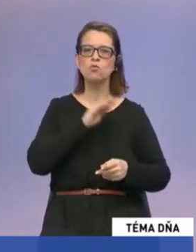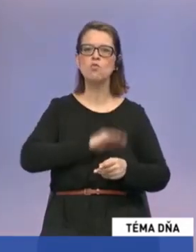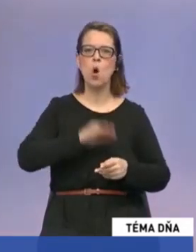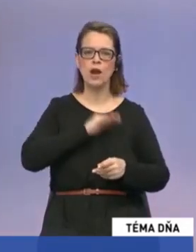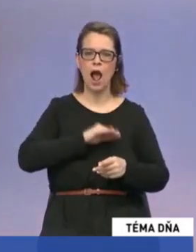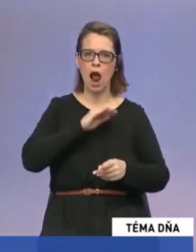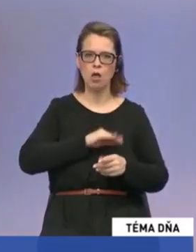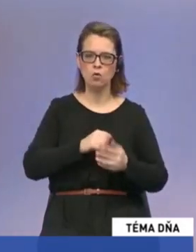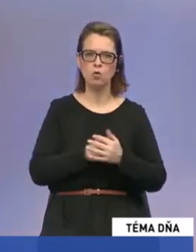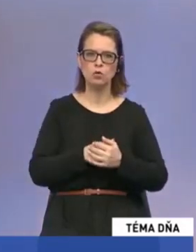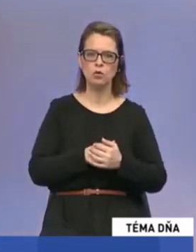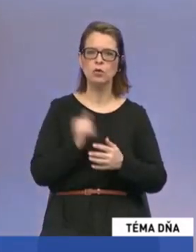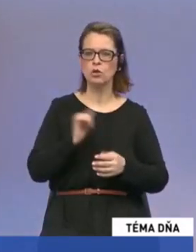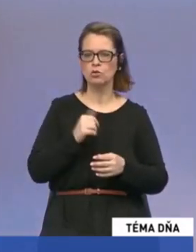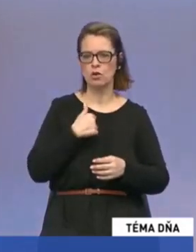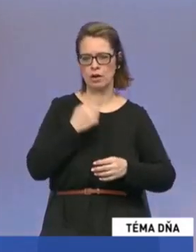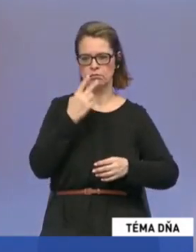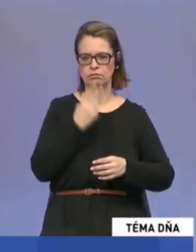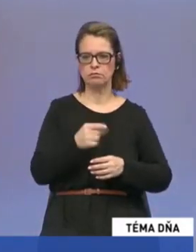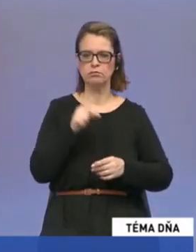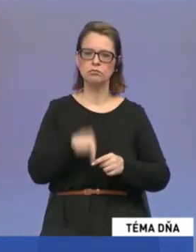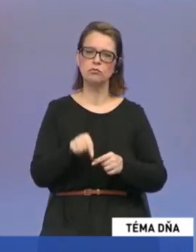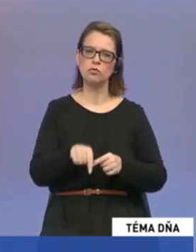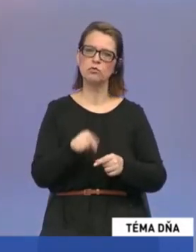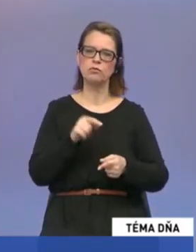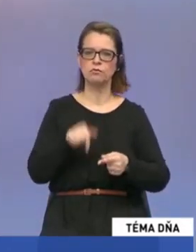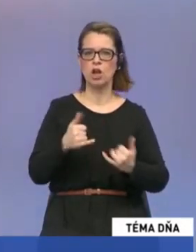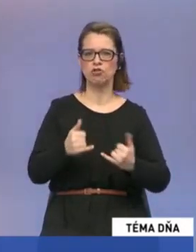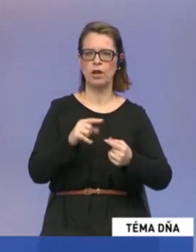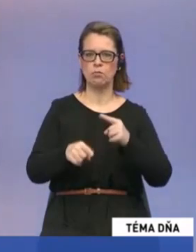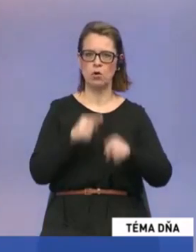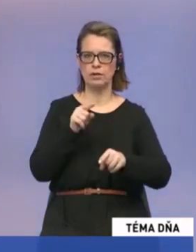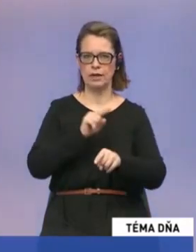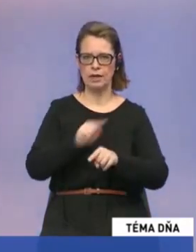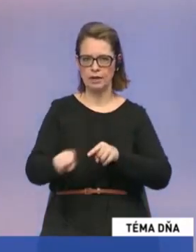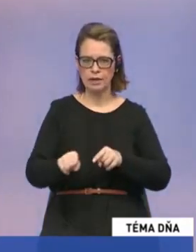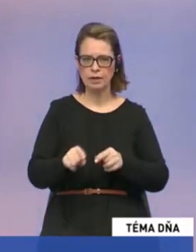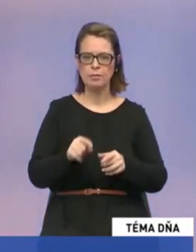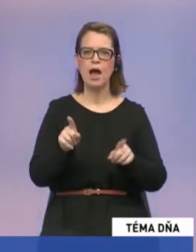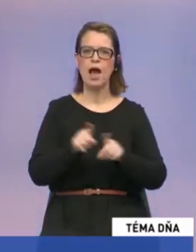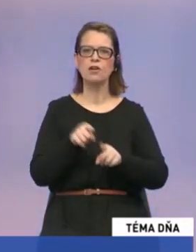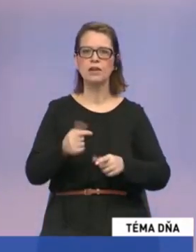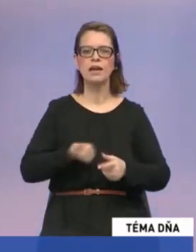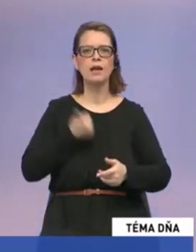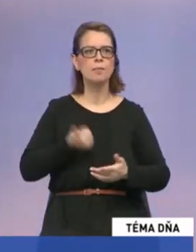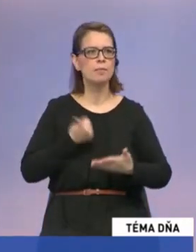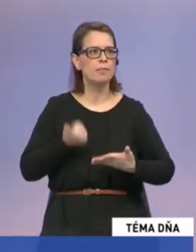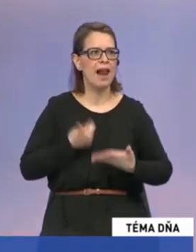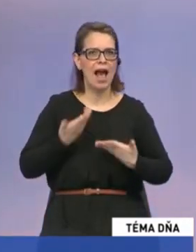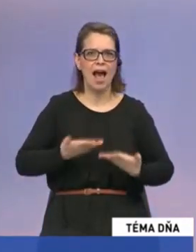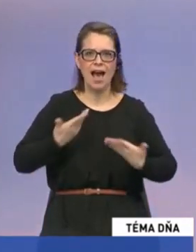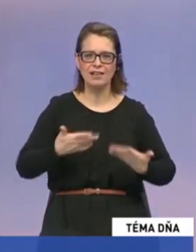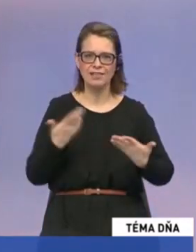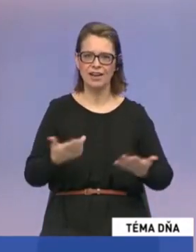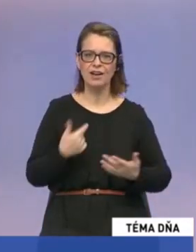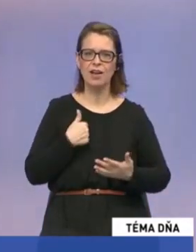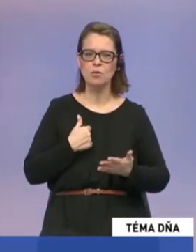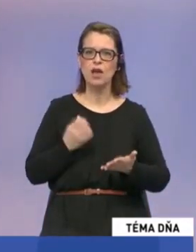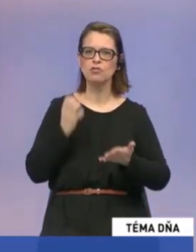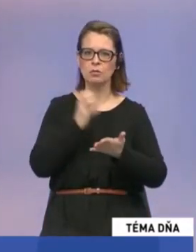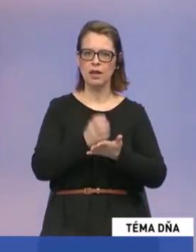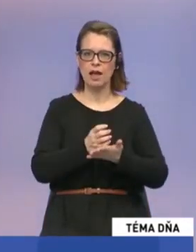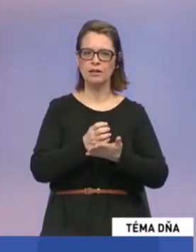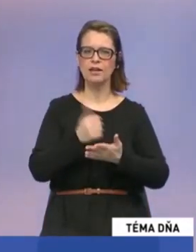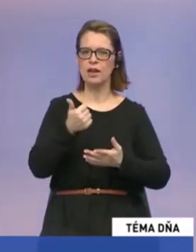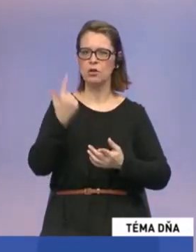ktorá z moho pohľadu do určitej miery v dnešnej politike chýba. Zároveň taký ten mladý vietor, keďže som naozaj kandidátkou